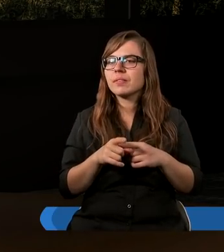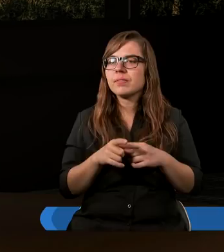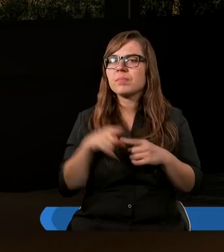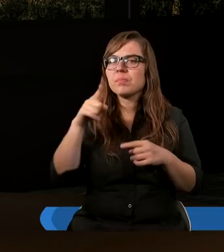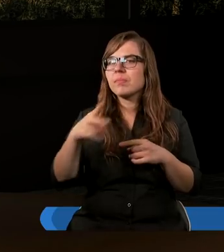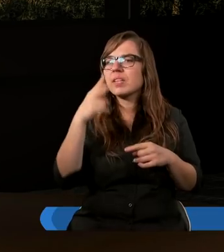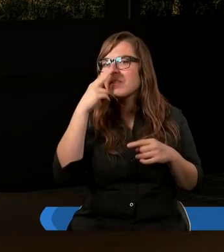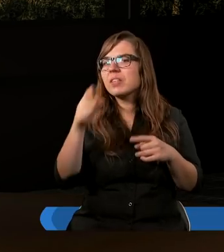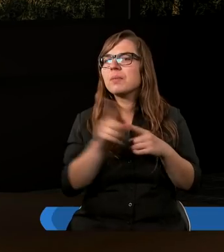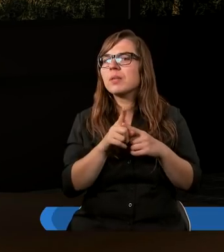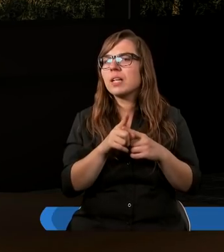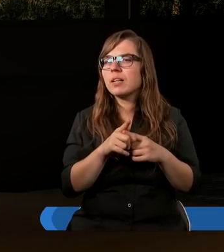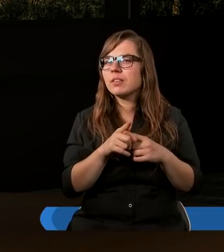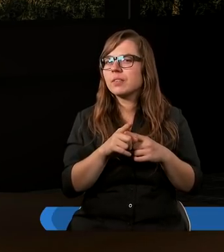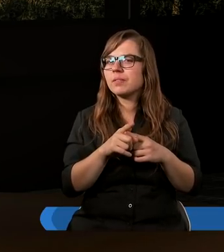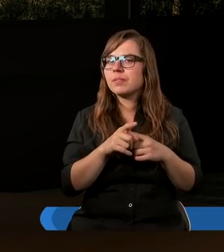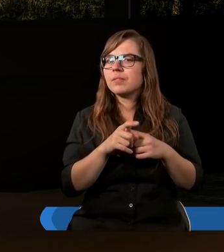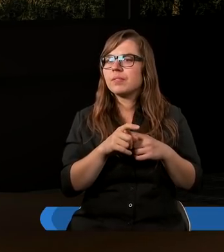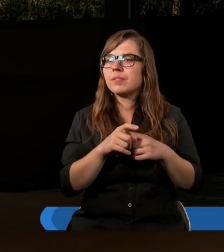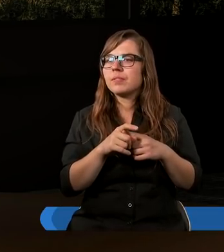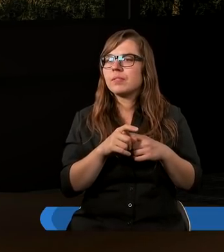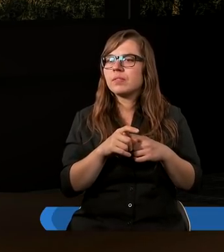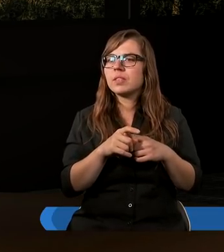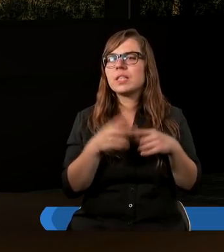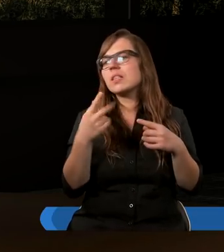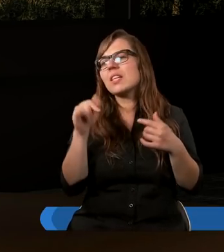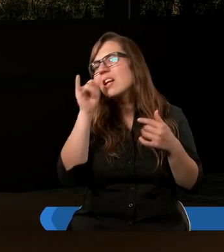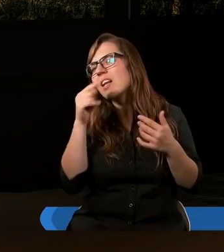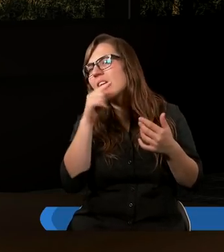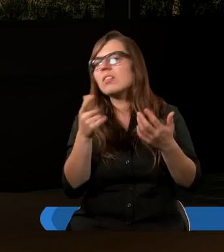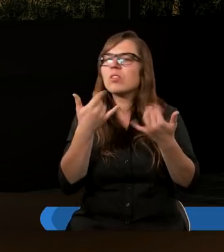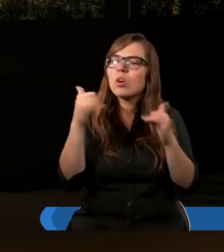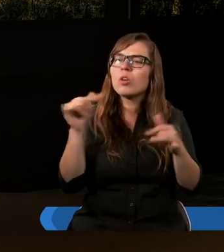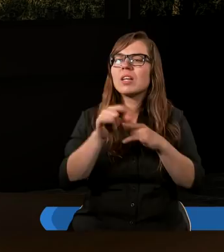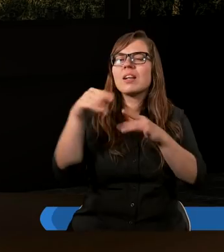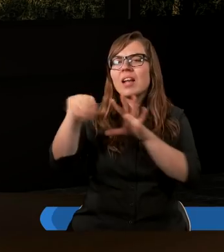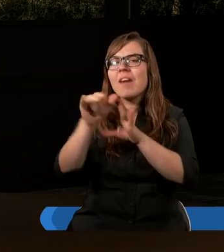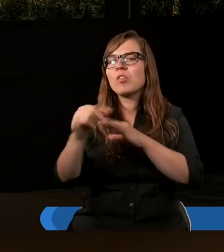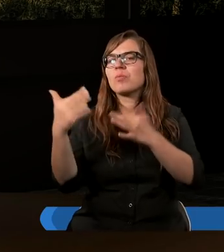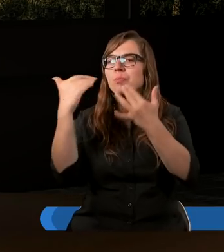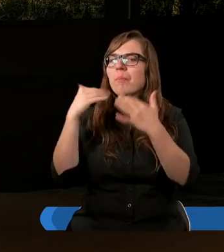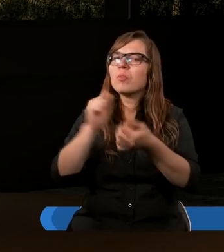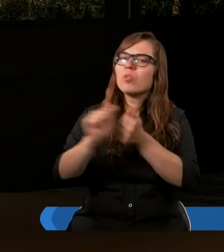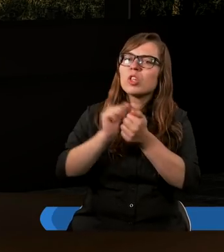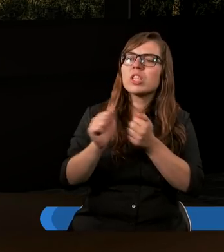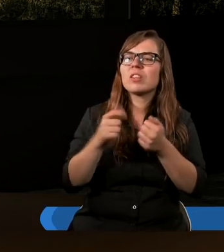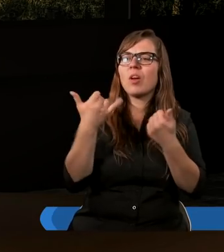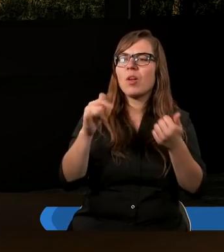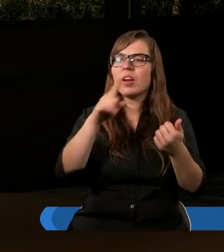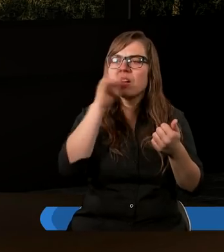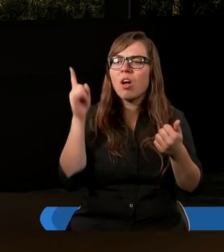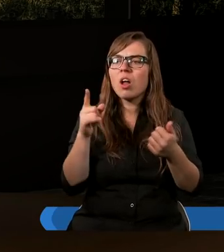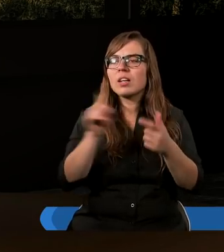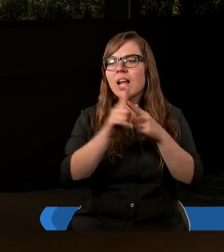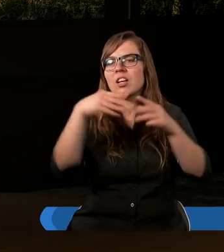przyśladowania też znosić. Niekiedy te przyśladowania przychodzą z zewnątrz, a niekiedy nawet mogą przyjść oczywiście